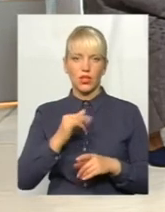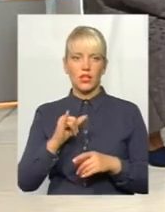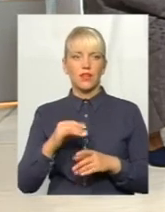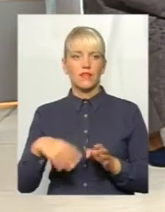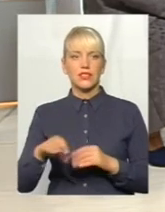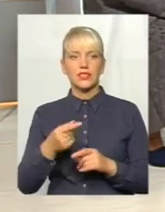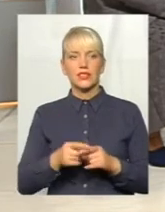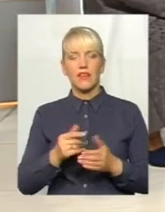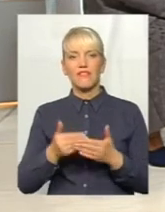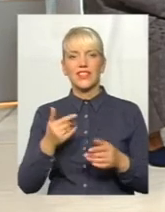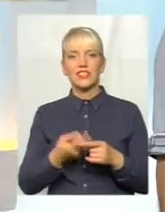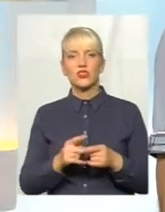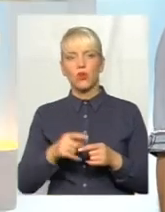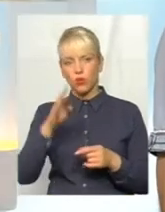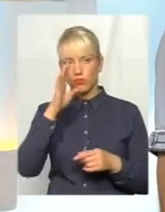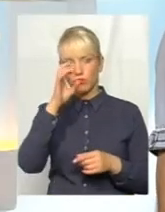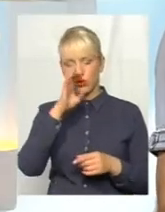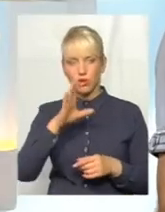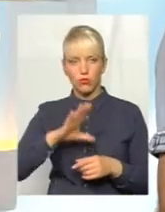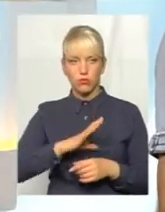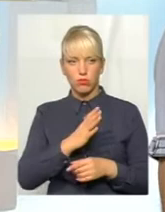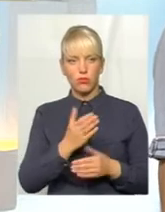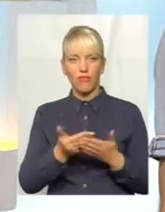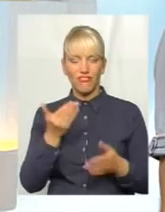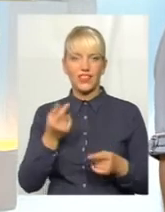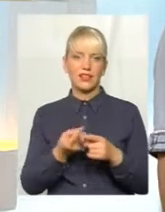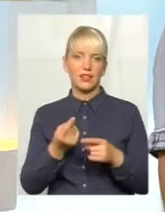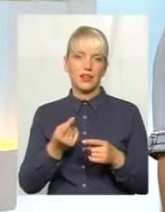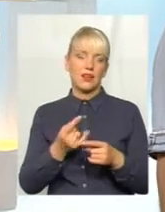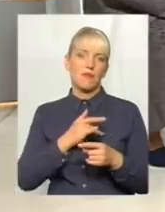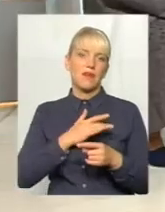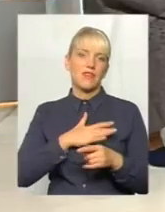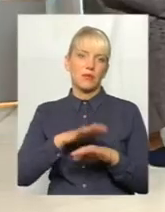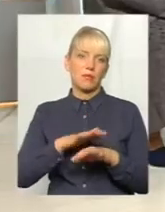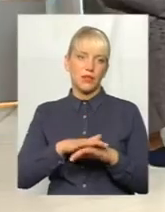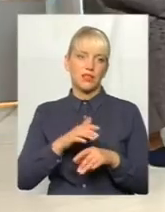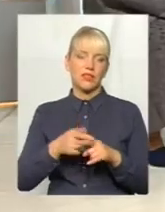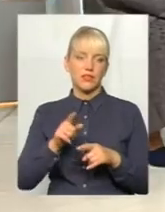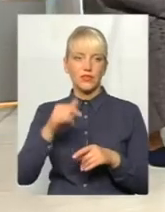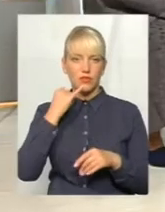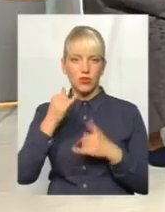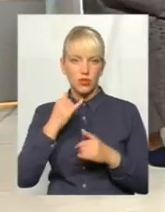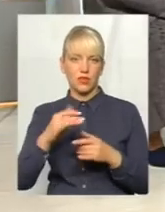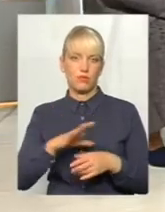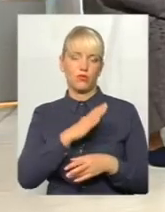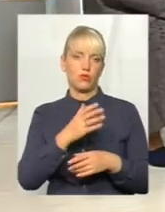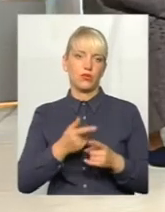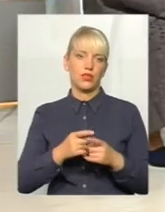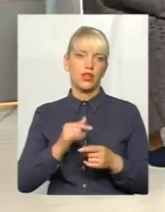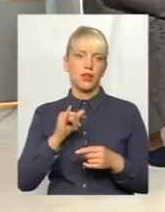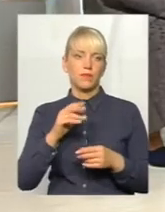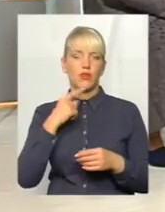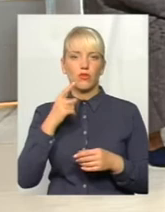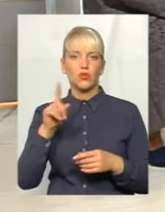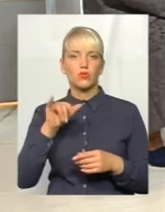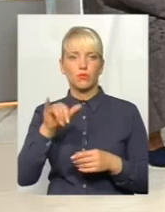речі, і він того, і йому дуже було погано, і він одночасно... Банківський встановив, судовий встановив, каже, були в нього проблеми